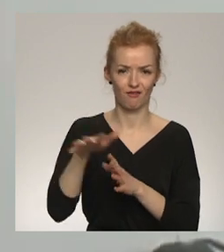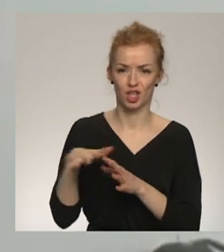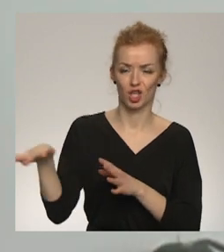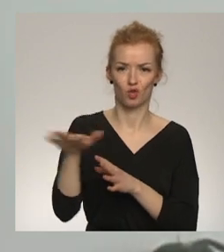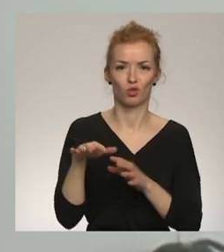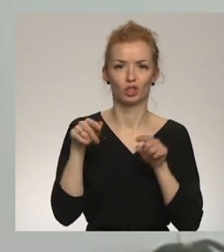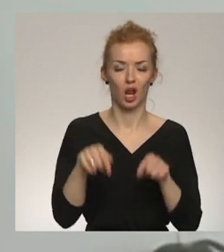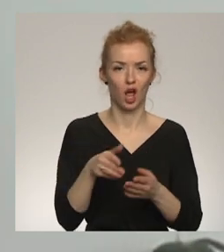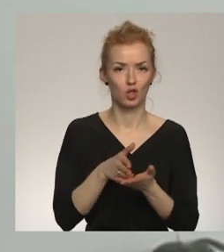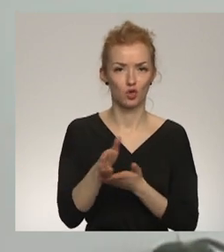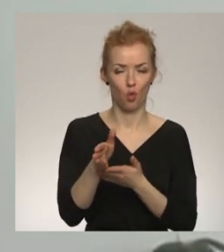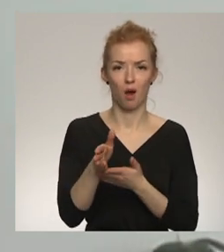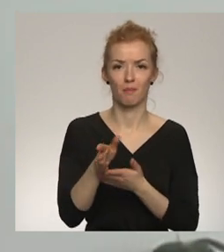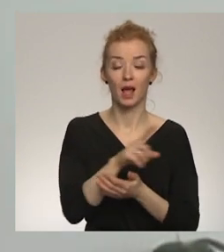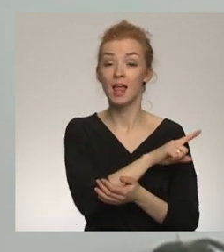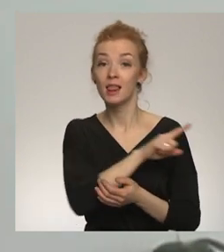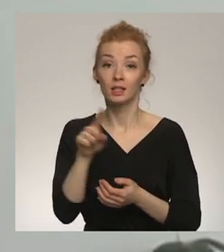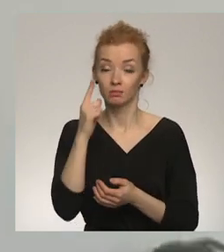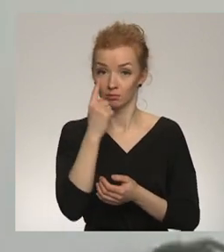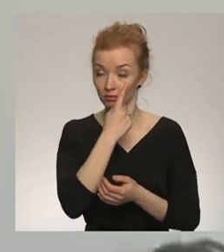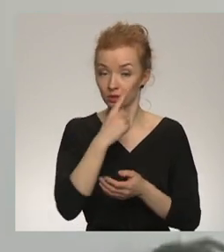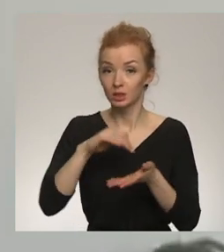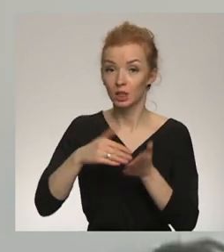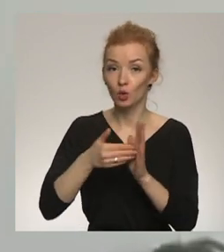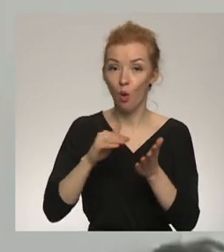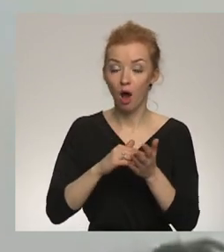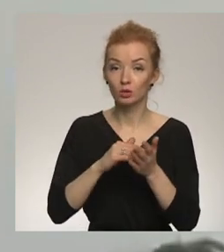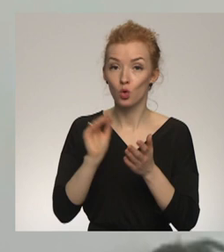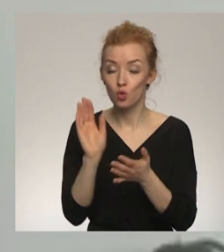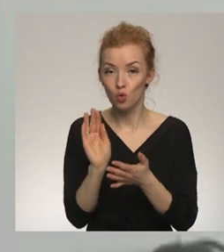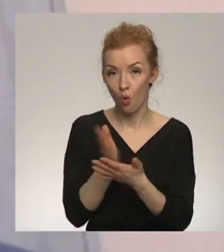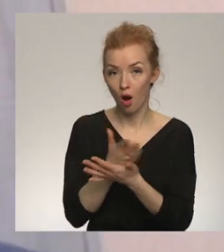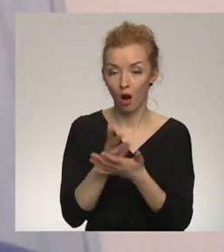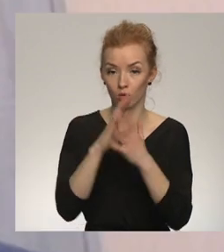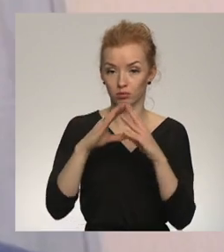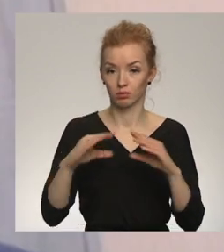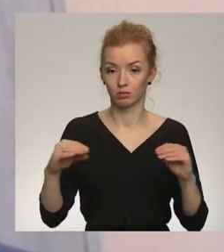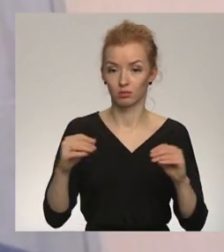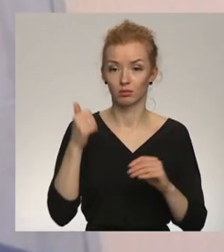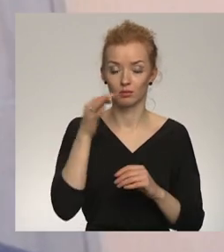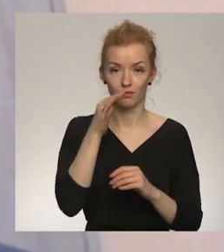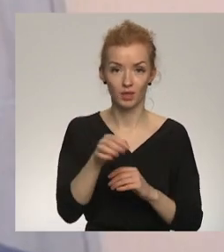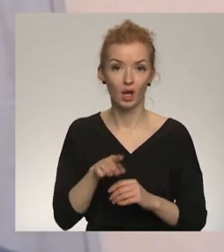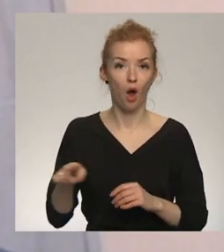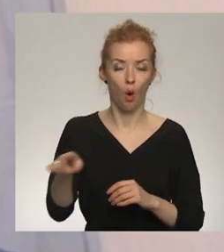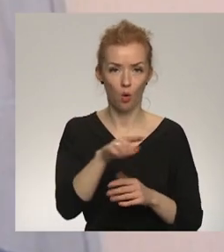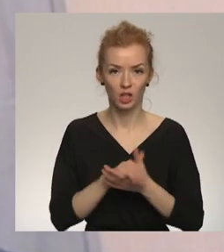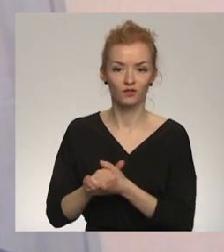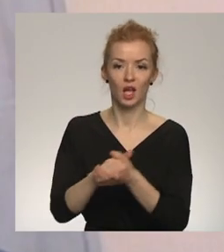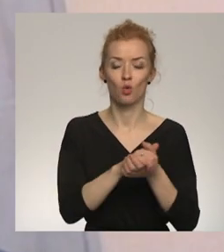jomā līdz situācijas atrisinājumam mērmīlīgam. Tautas viedot attieksmes,